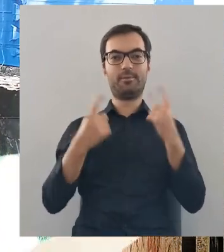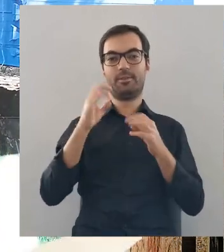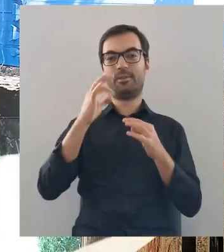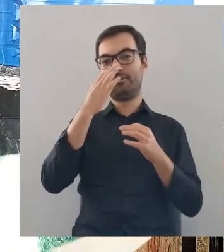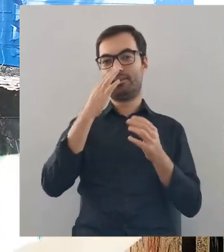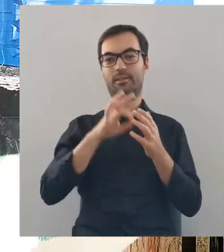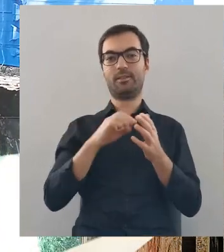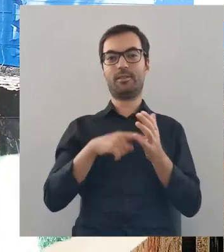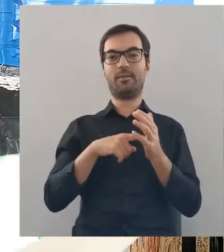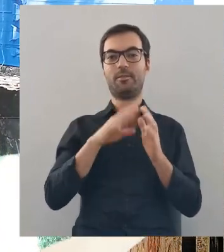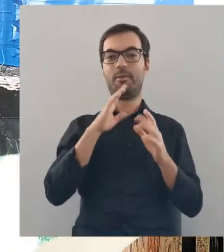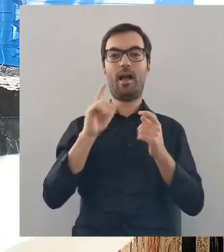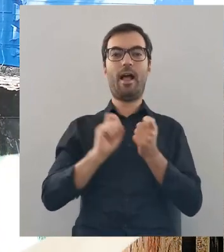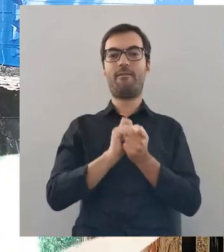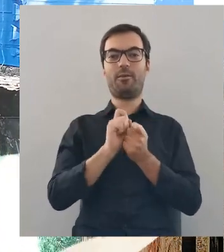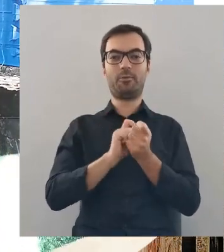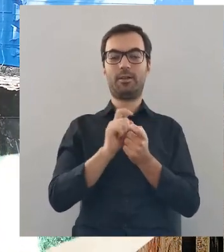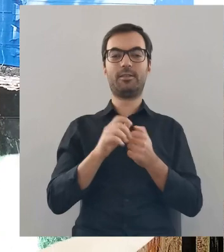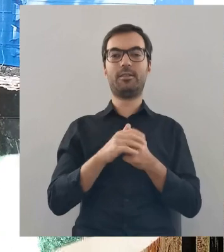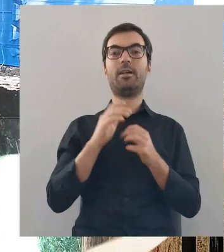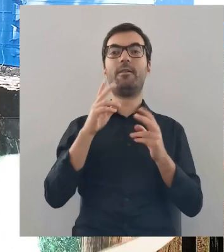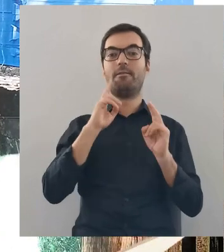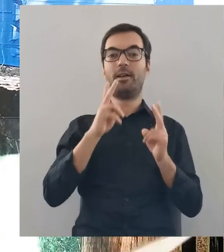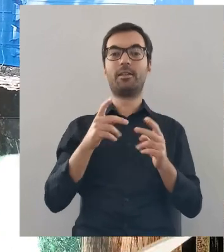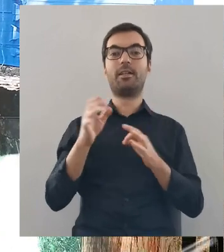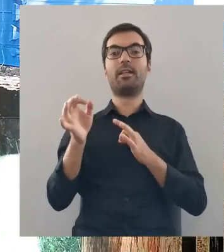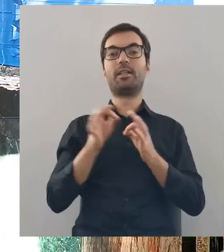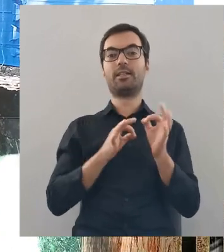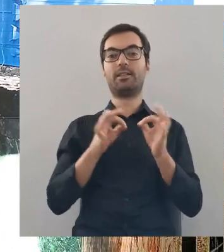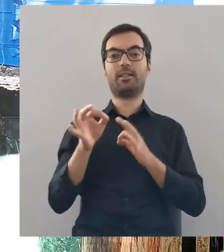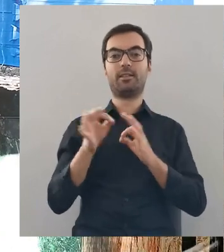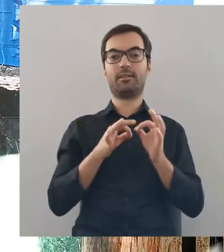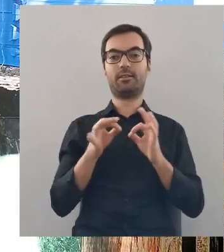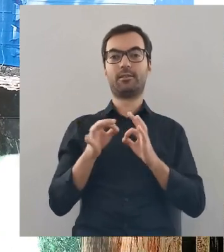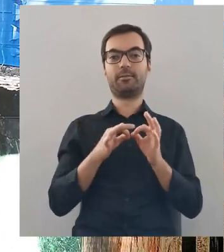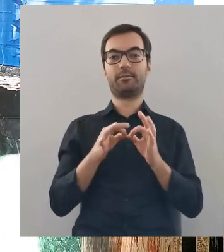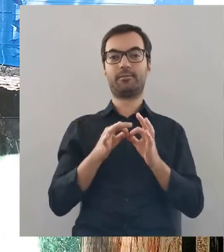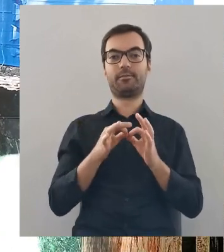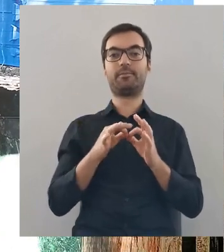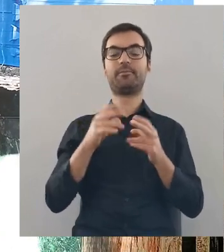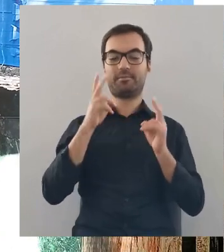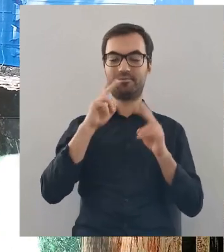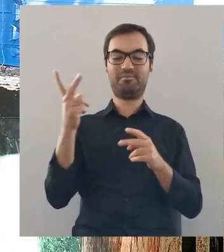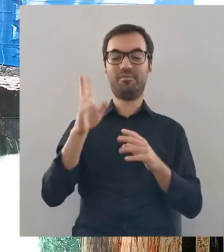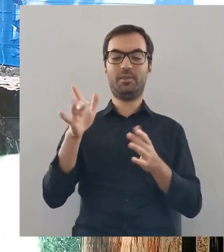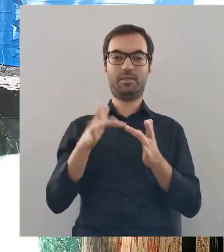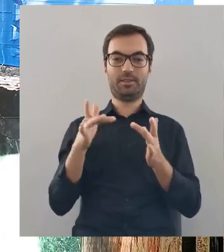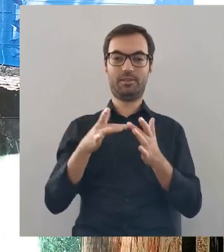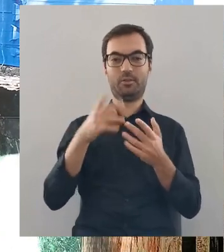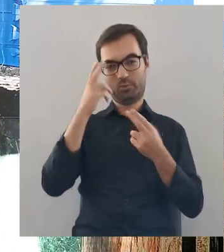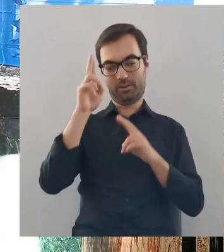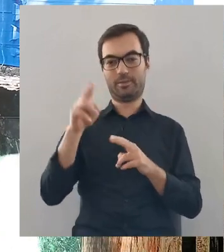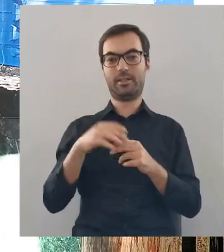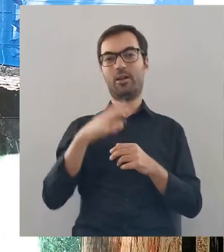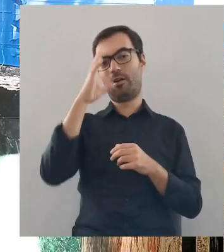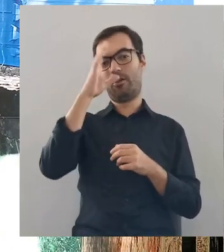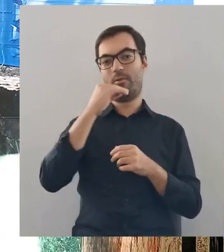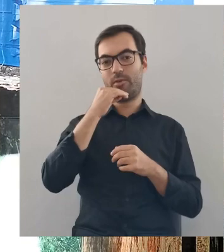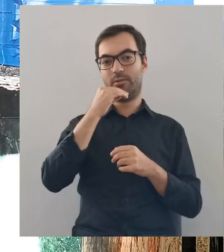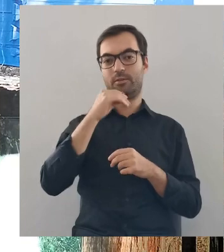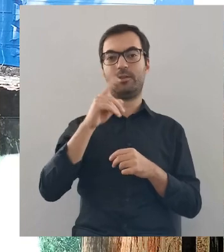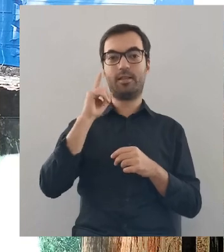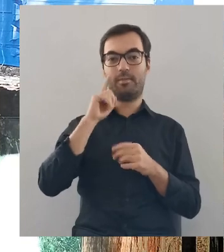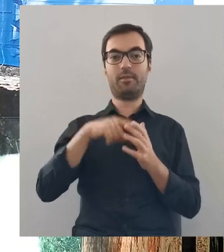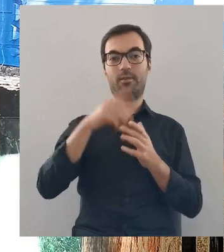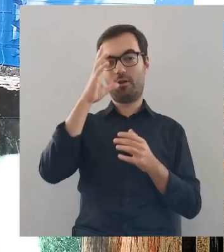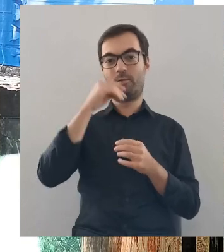Nie chcę myśleć, jakby dzisiaj wyglądała taka awantura. Faktem jest, że historia przyznała owym badaczkom rację, a